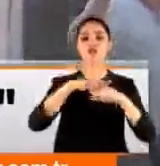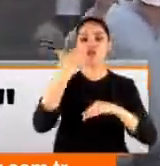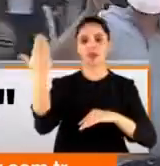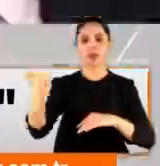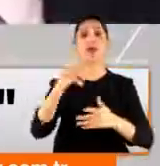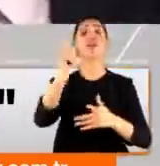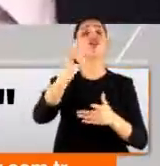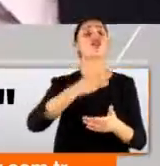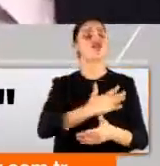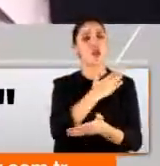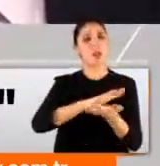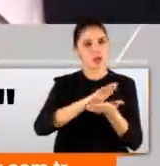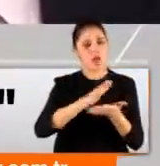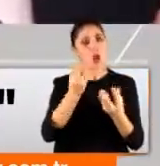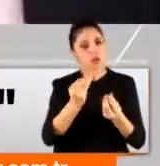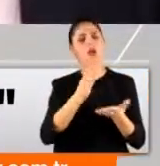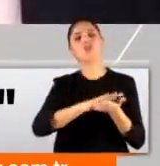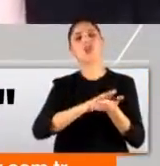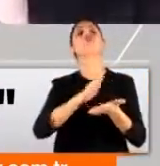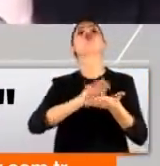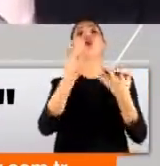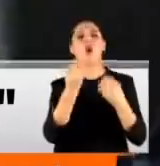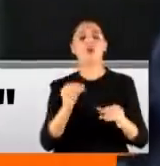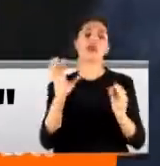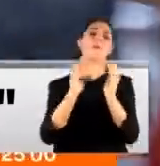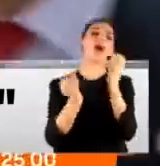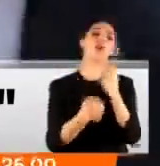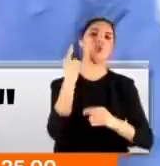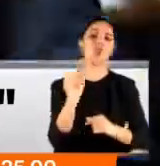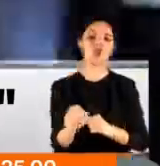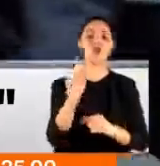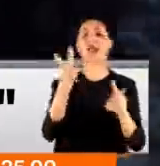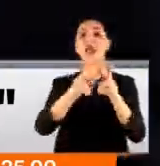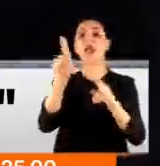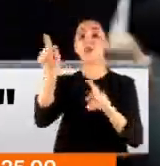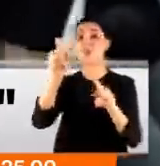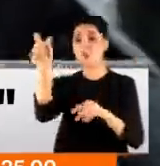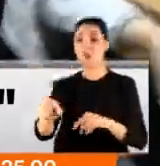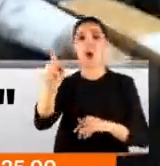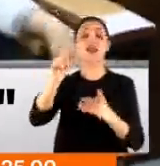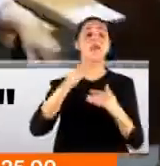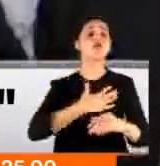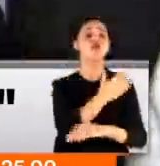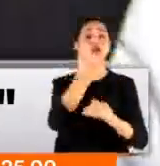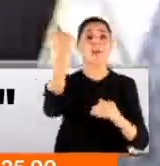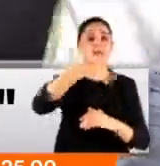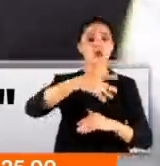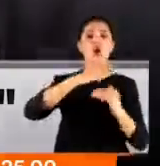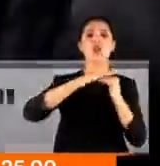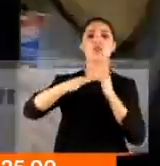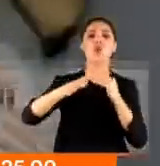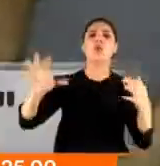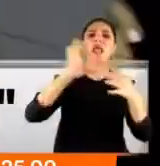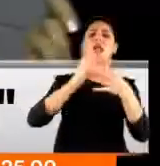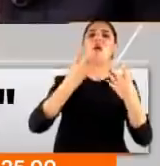düzeltebilirsek düzelteceğiz. Düzeltemezsek partiyi tabii ki kuracağız. İnce CHP yönetiminin toplumu ilgilendirmeyen tartışmalarla